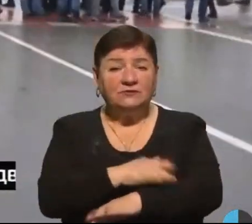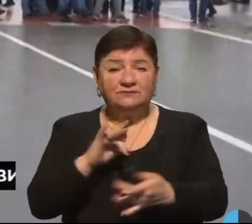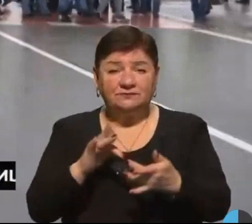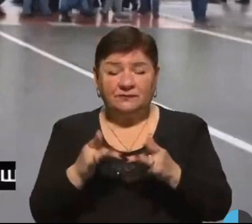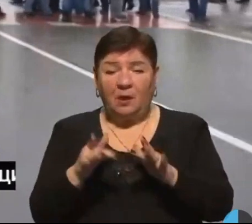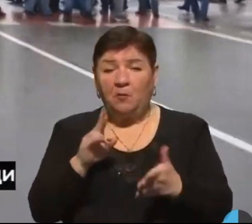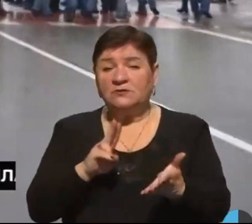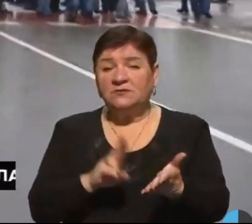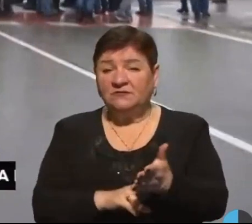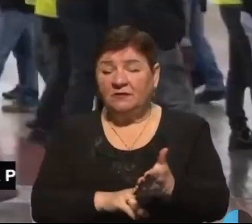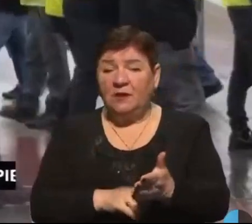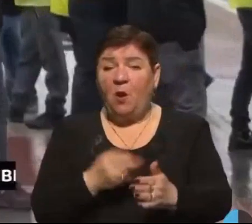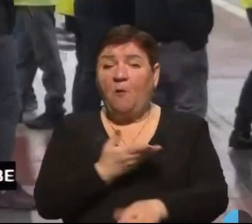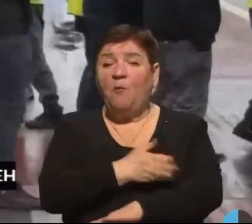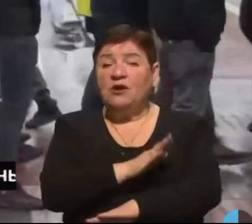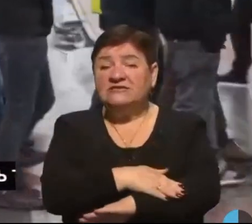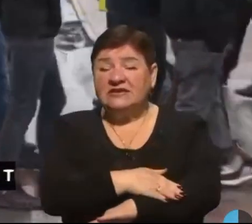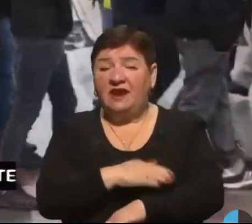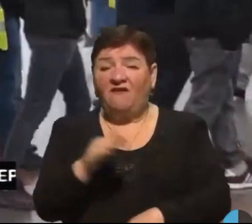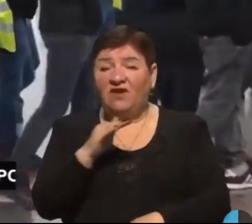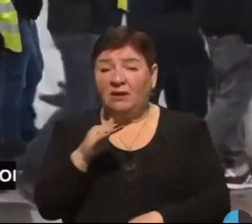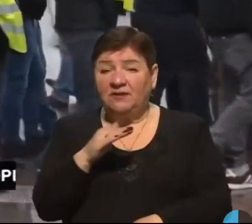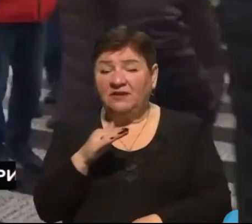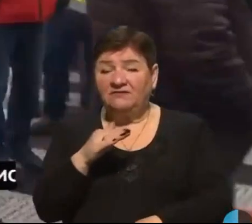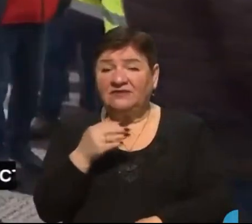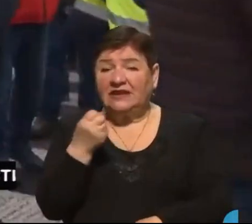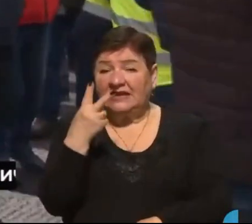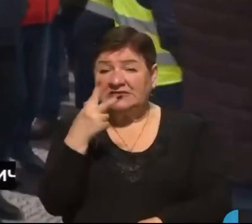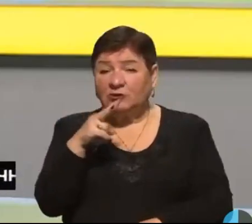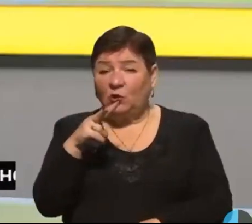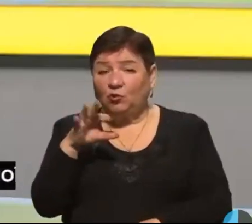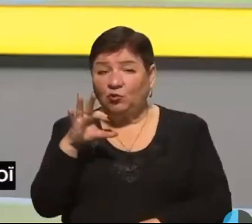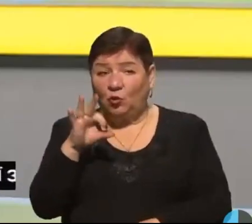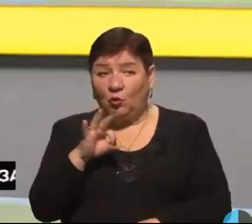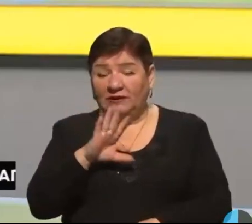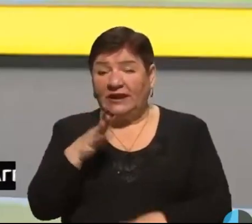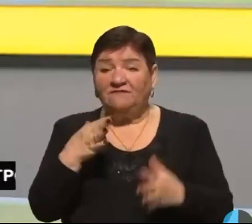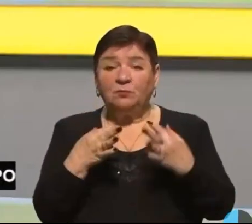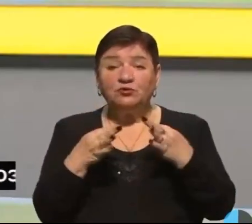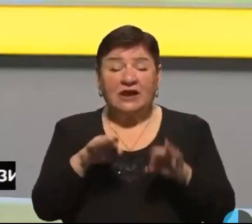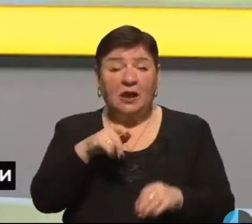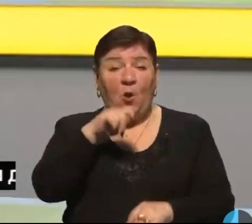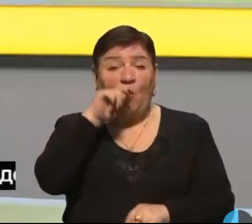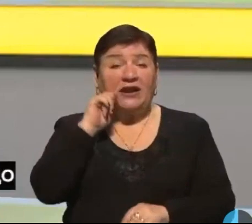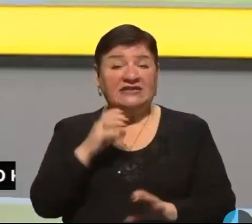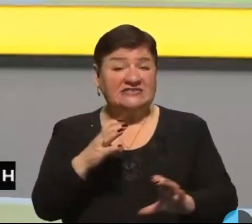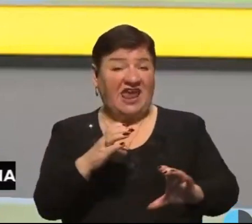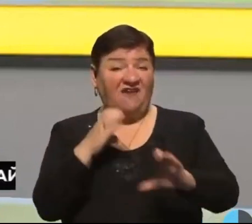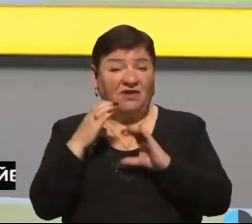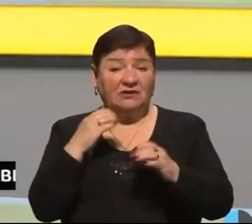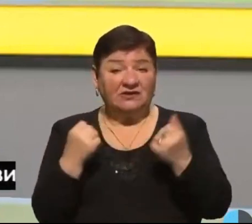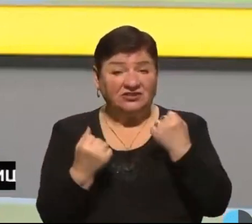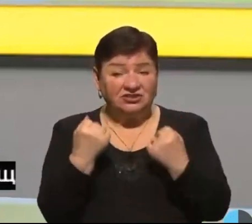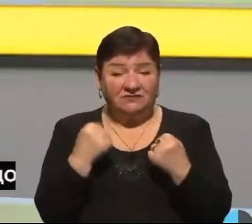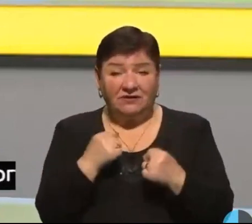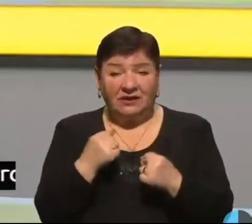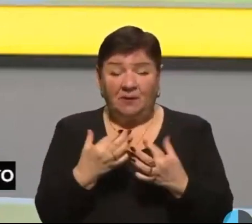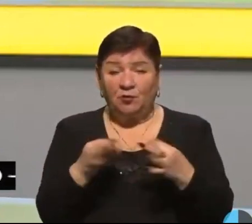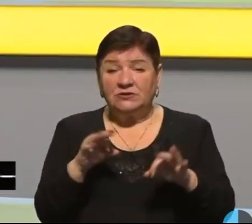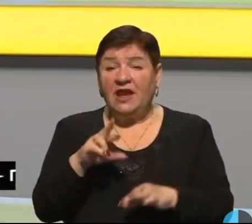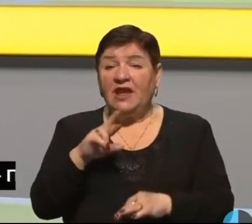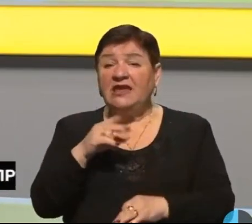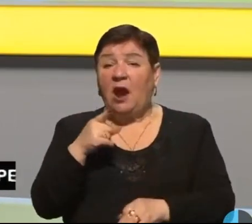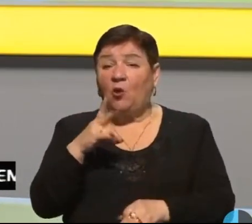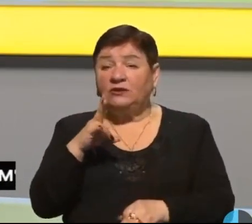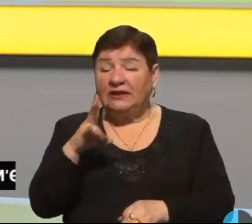профспілок польських фермерів 13 лютого. Польські фермери не припускали українські вантажівки на виїзд в пунктах пропуску Ягодин і